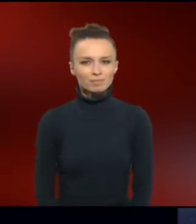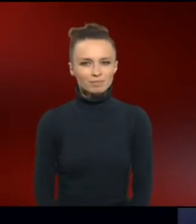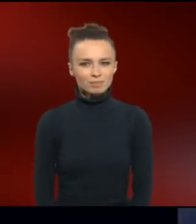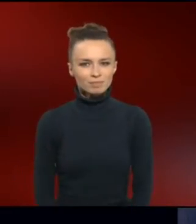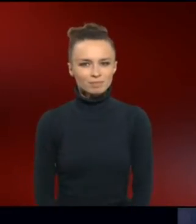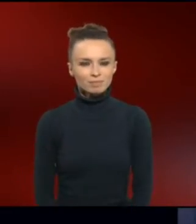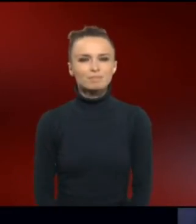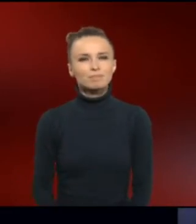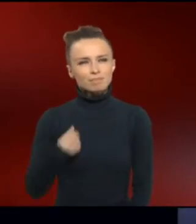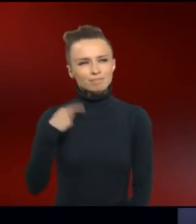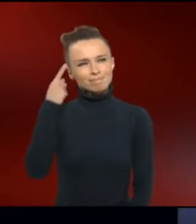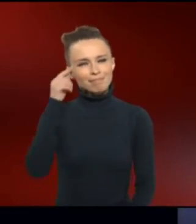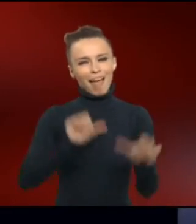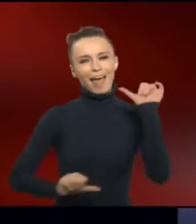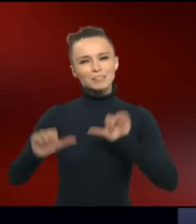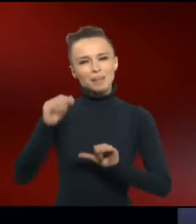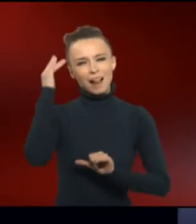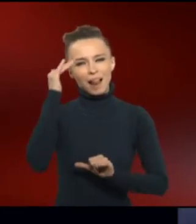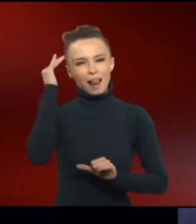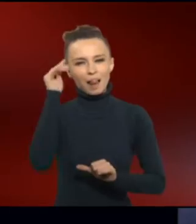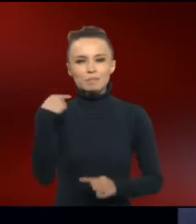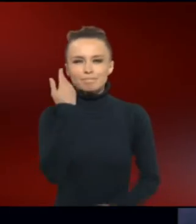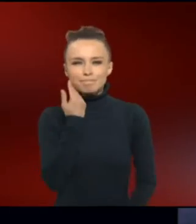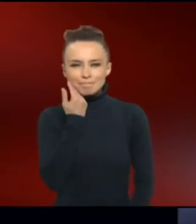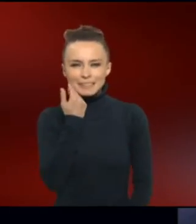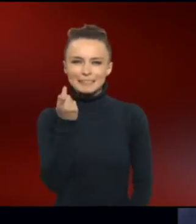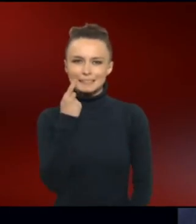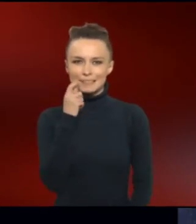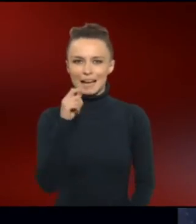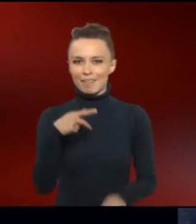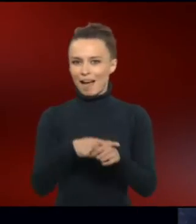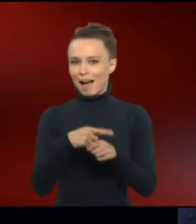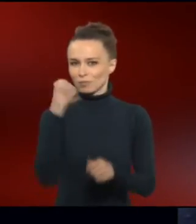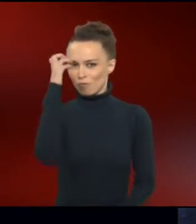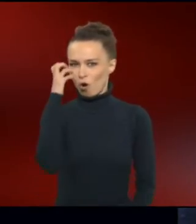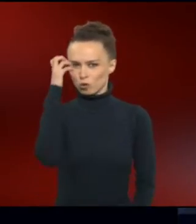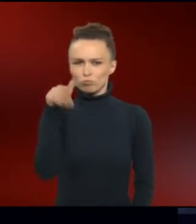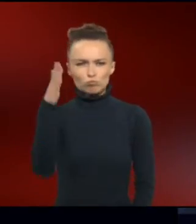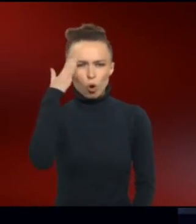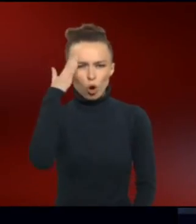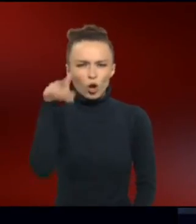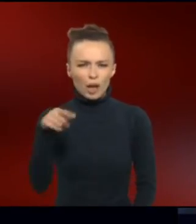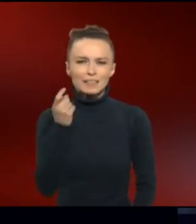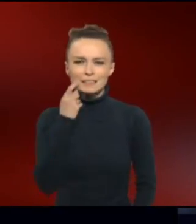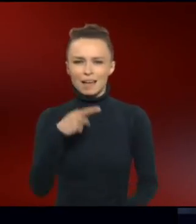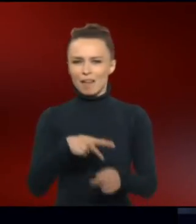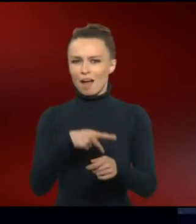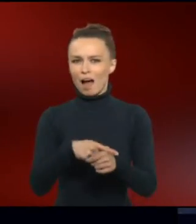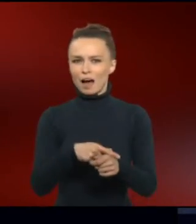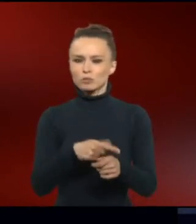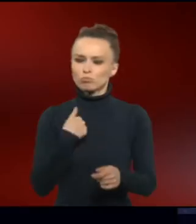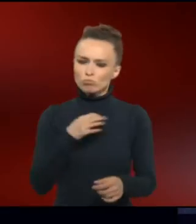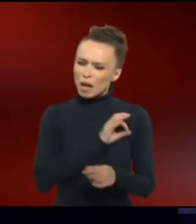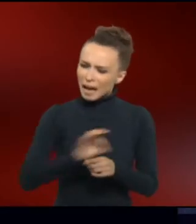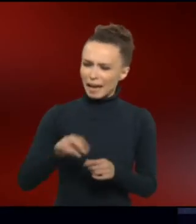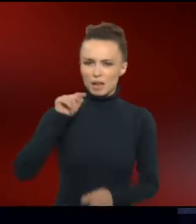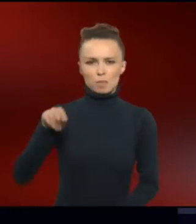Machen Sie doch mit mir ein Gedankenexperiment. Stellen Sie sich Zahnärzte vor. Ich kenne bestimmt Zahnärzte, gehen regelmäßig zu dem einen